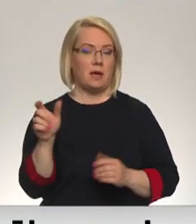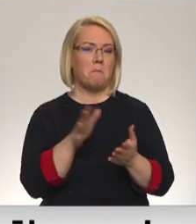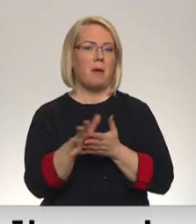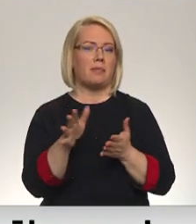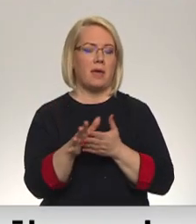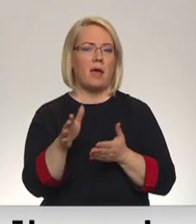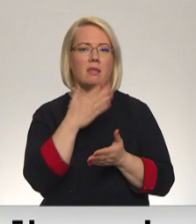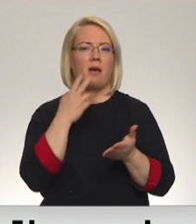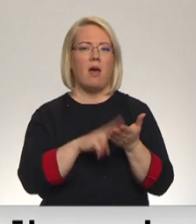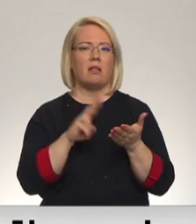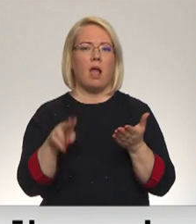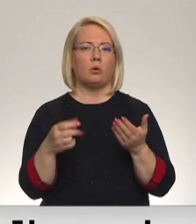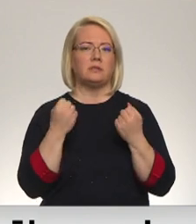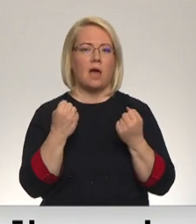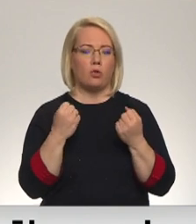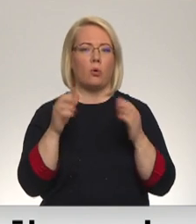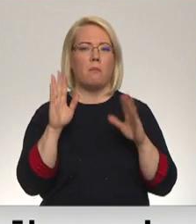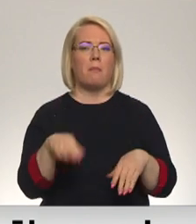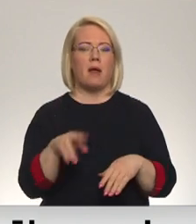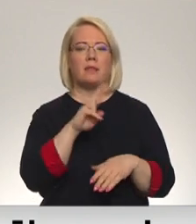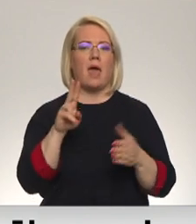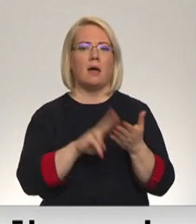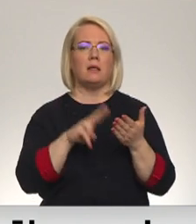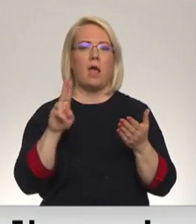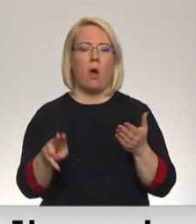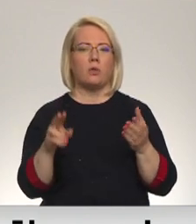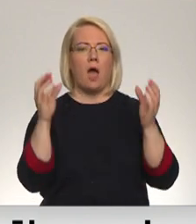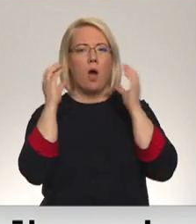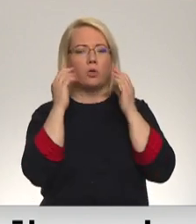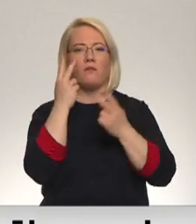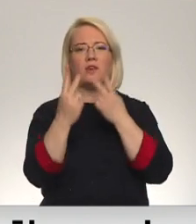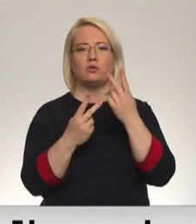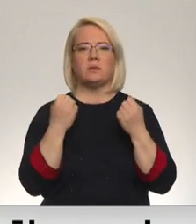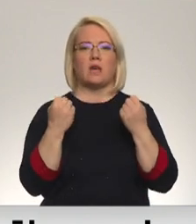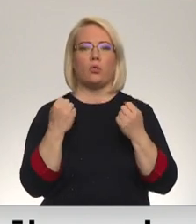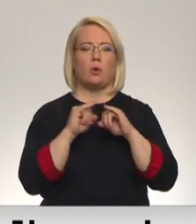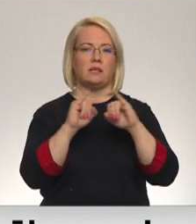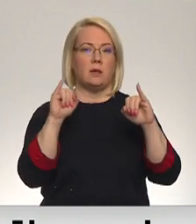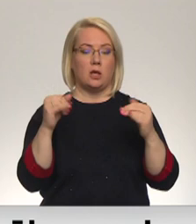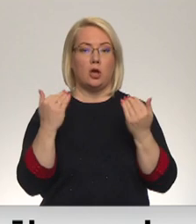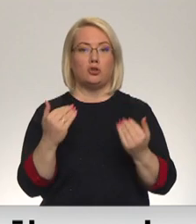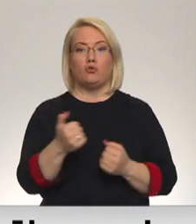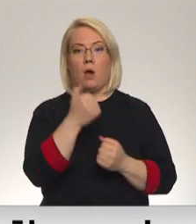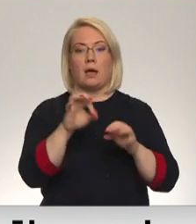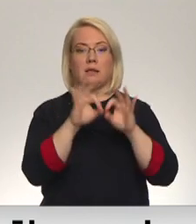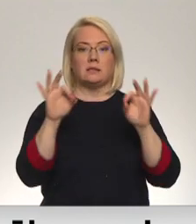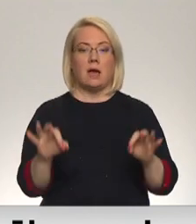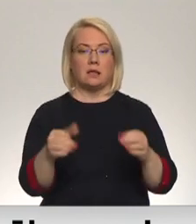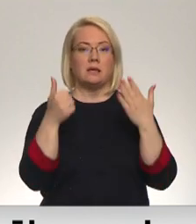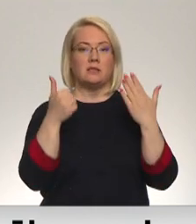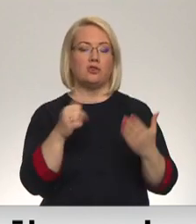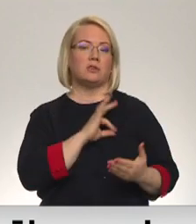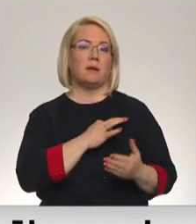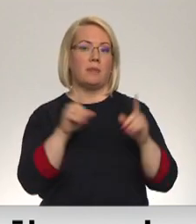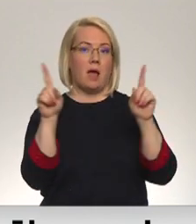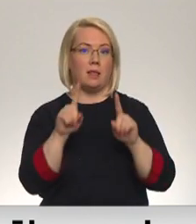nelegālu saturu par nelicencēta audio-vizuālā satura izplatīšanu šogad sākti seša krimināla procesa.